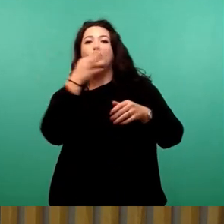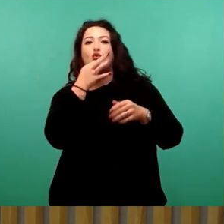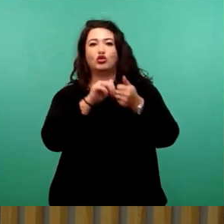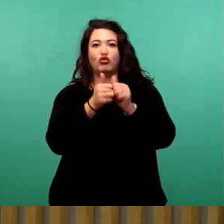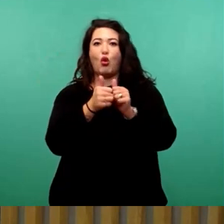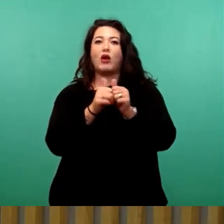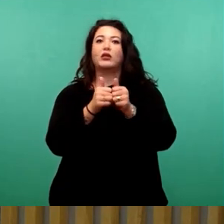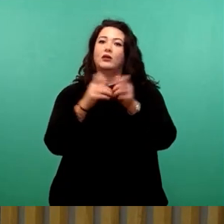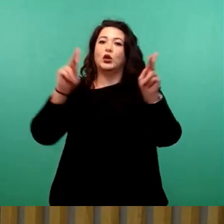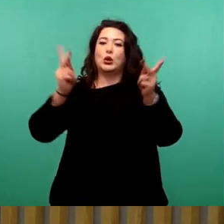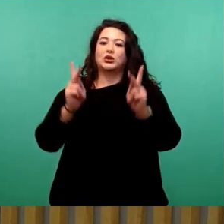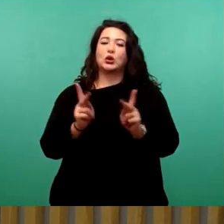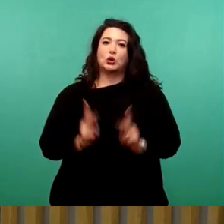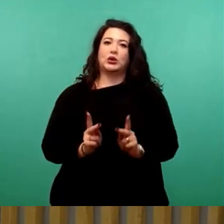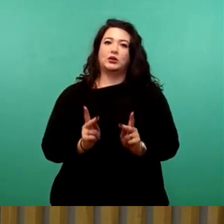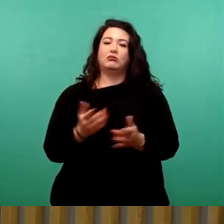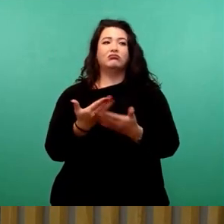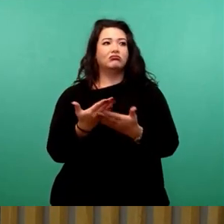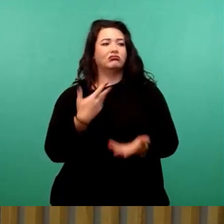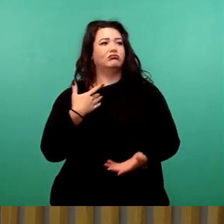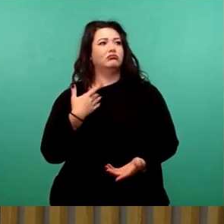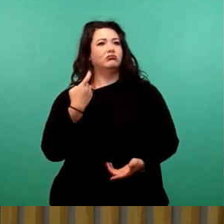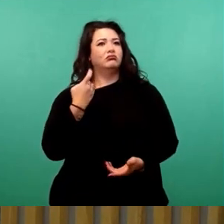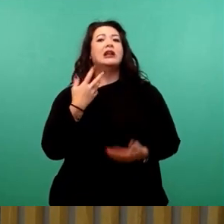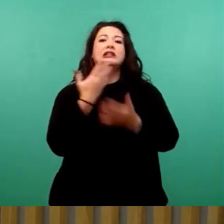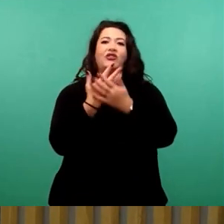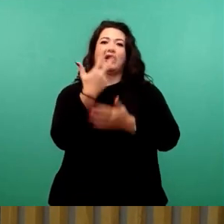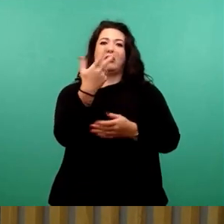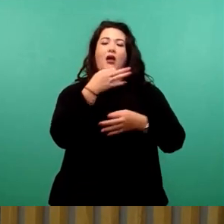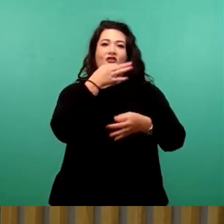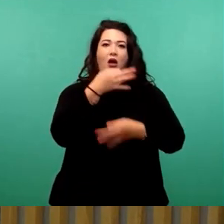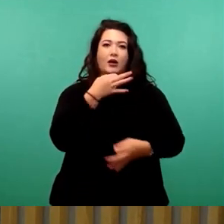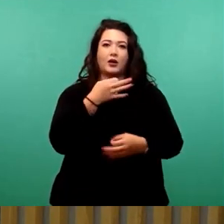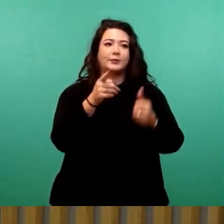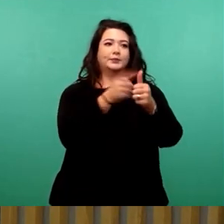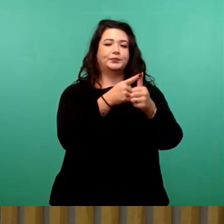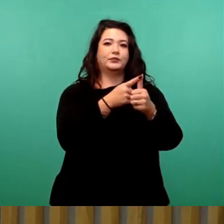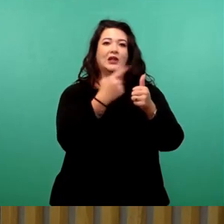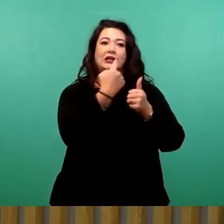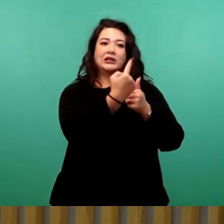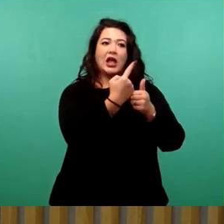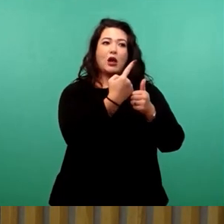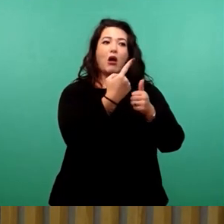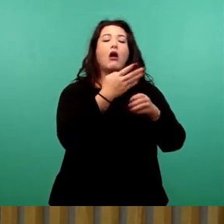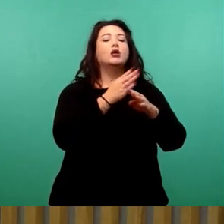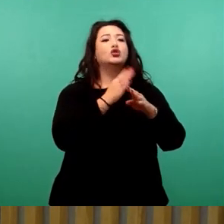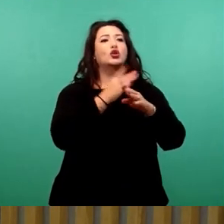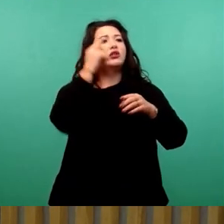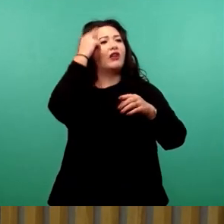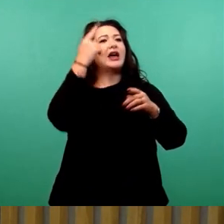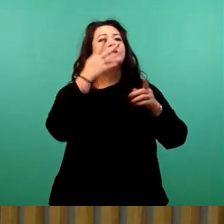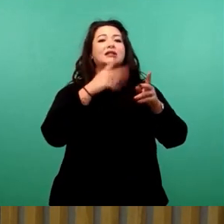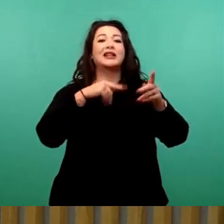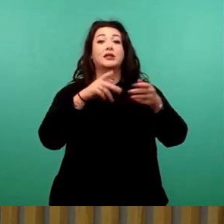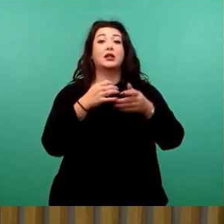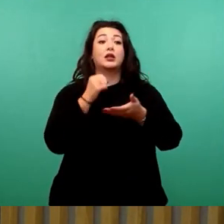Und daraus ergeben sich für mich drei Fragen. Die erste Frage, seit wann haben Sie selber gewusst, dass die eingestellte Summe im